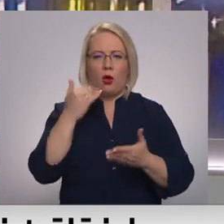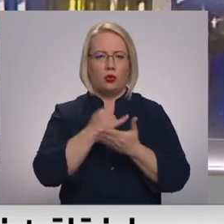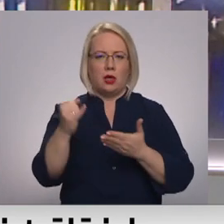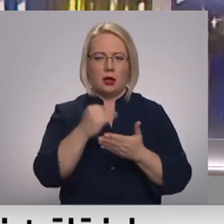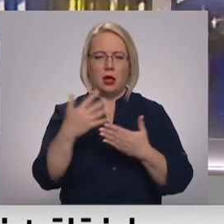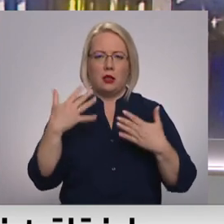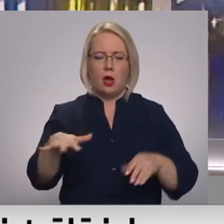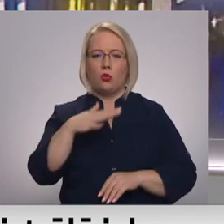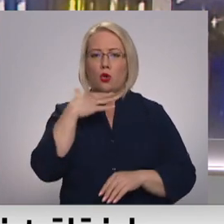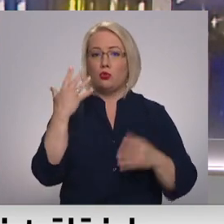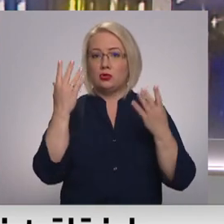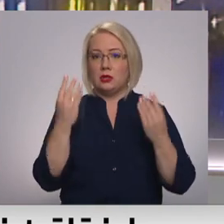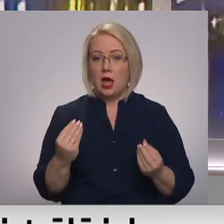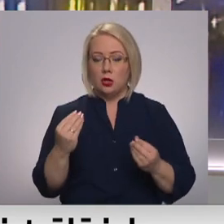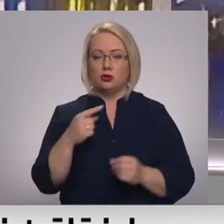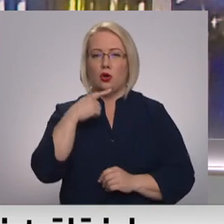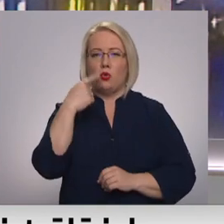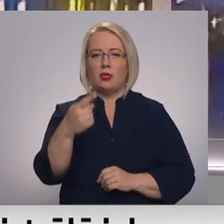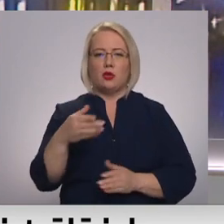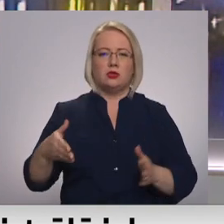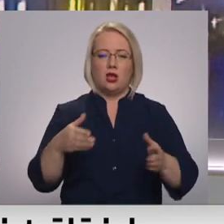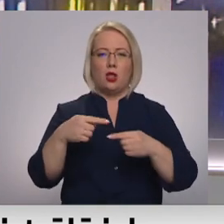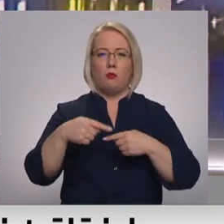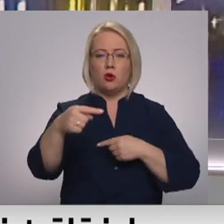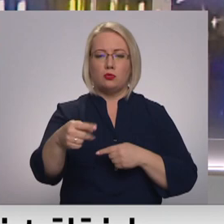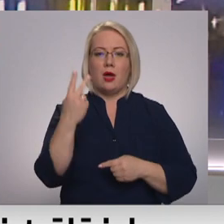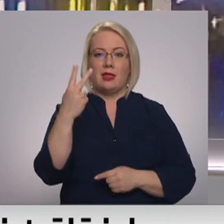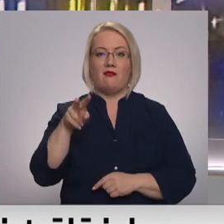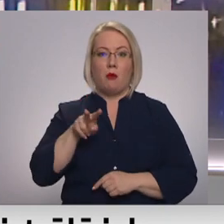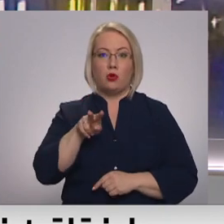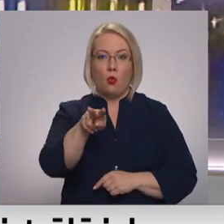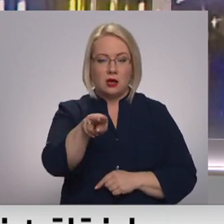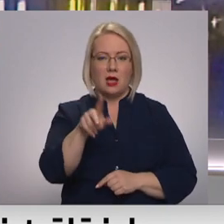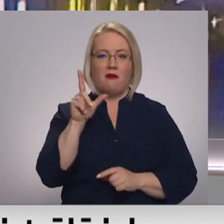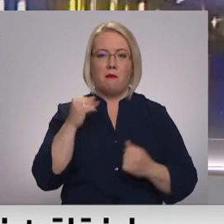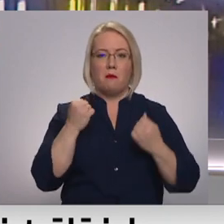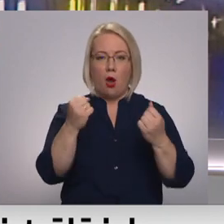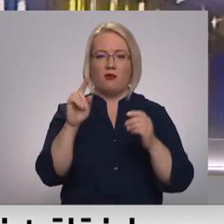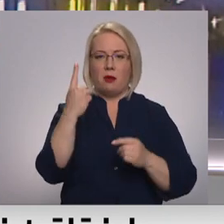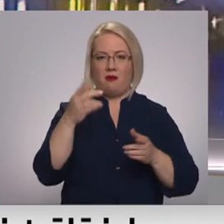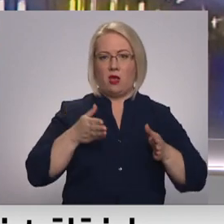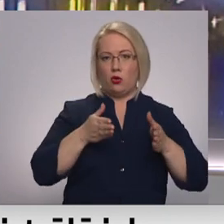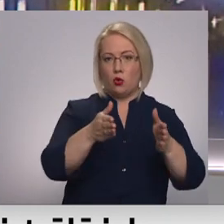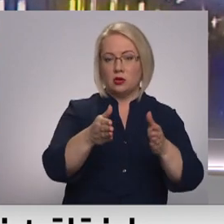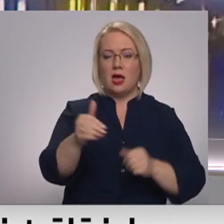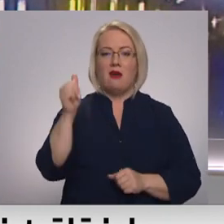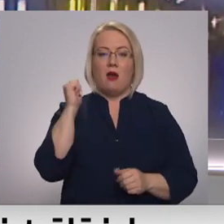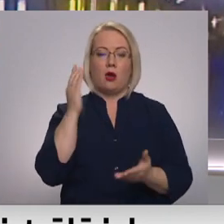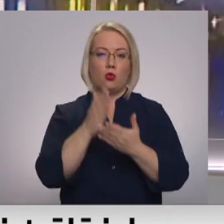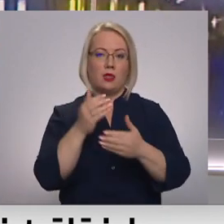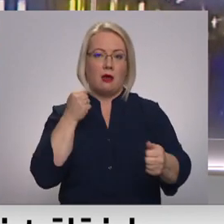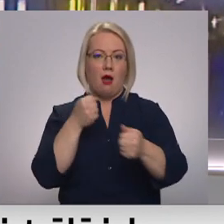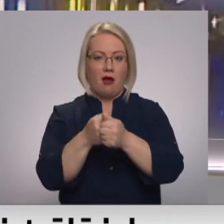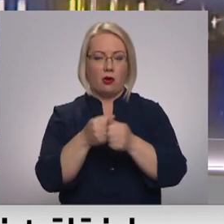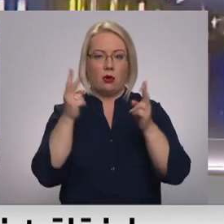vairākas dienas. Noteiktos ceļposmos no divām joslām braukšanai pieejami ir tikai viena. Vakar tur notika avārei,